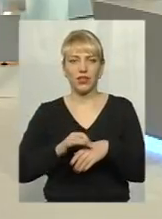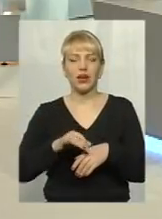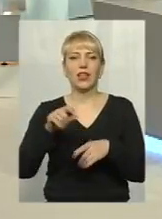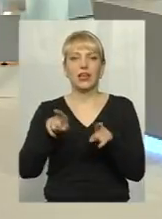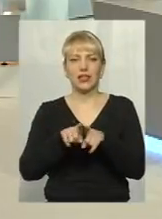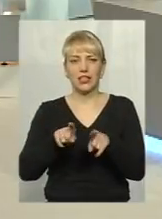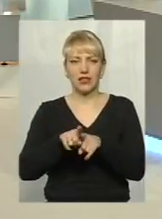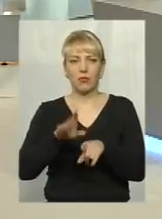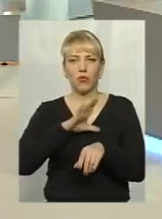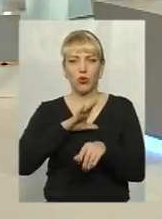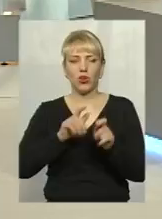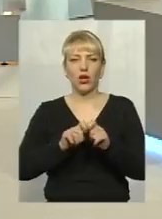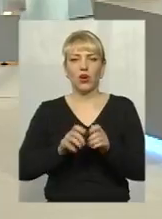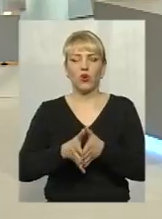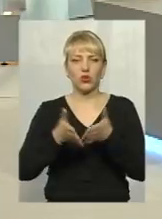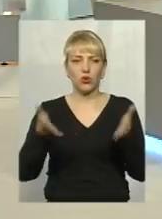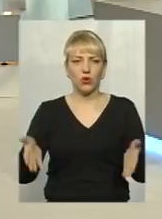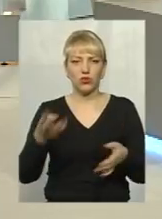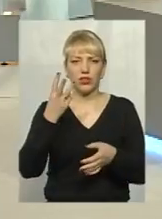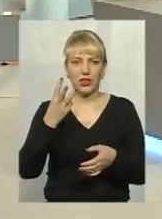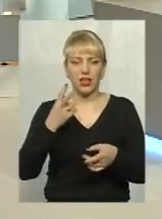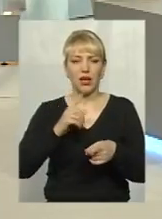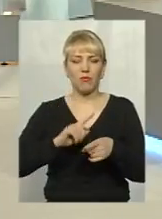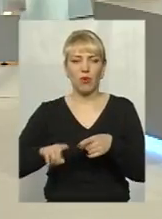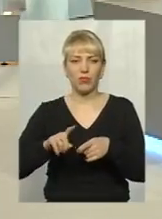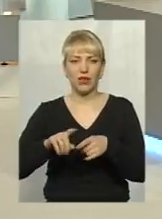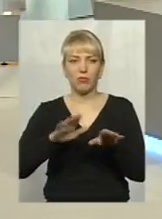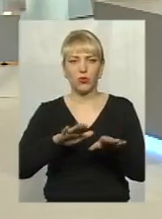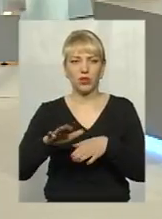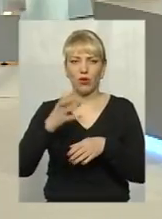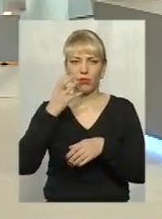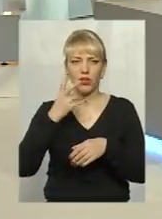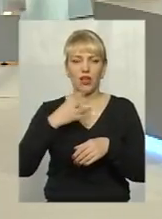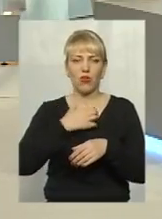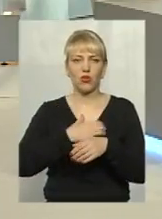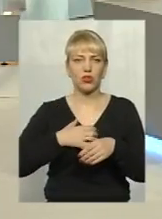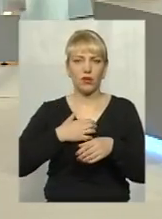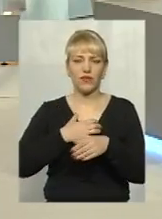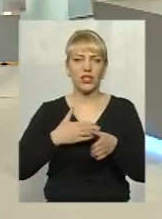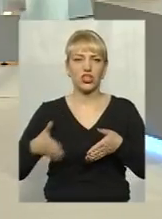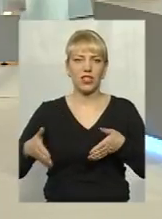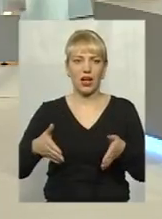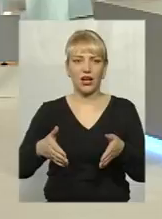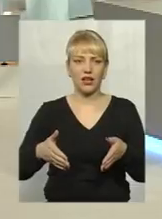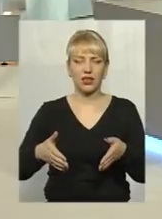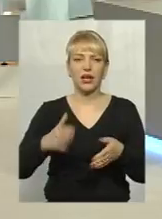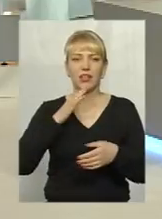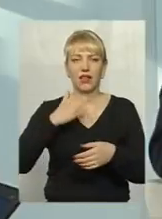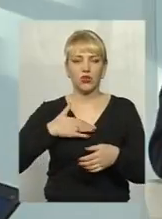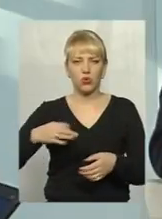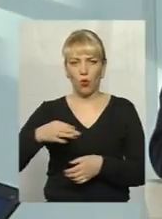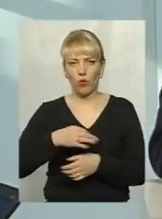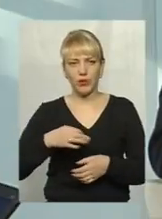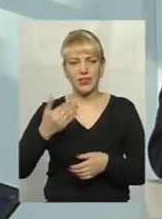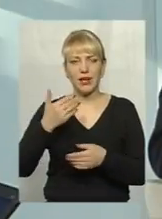також ще було розгорнуто три мобільні пункти обігріву на основних шляхах, магістралях нашої області. Ми знаємо,